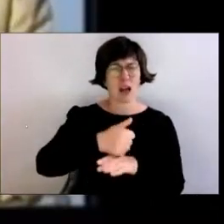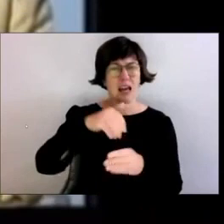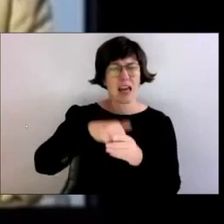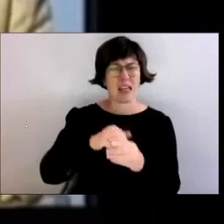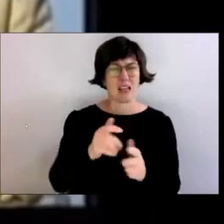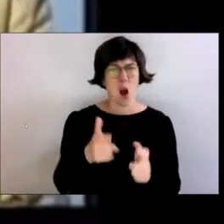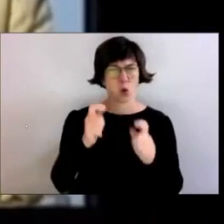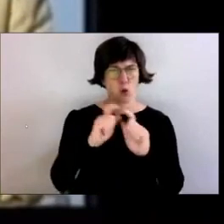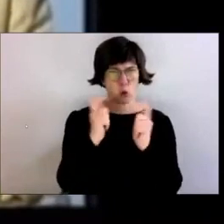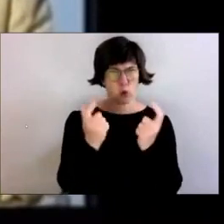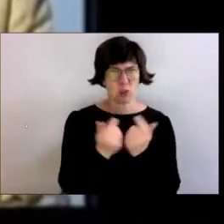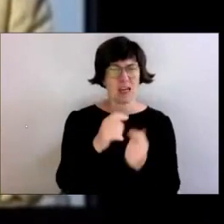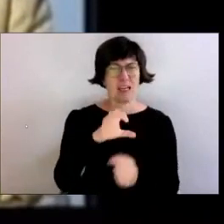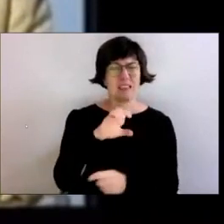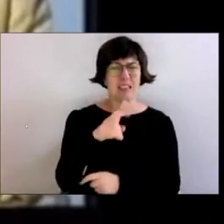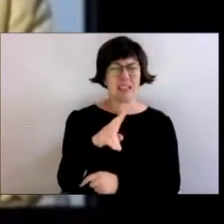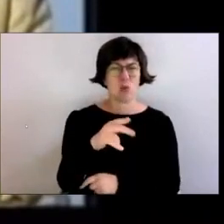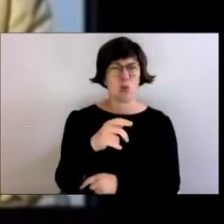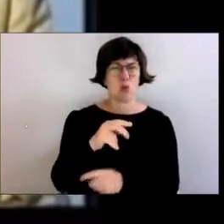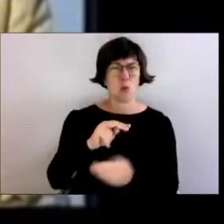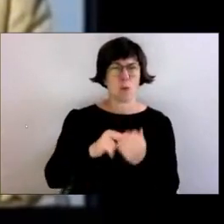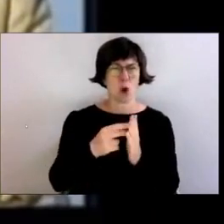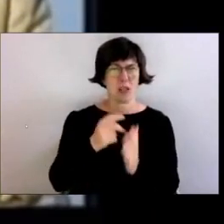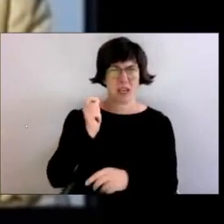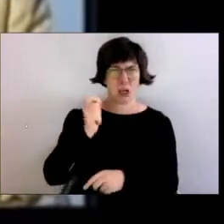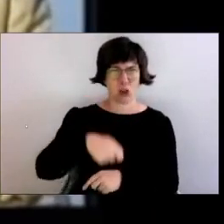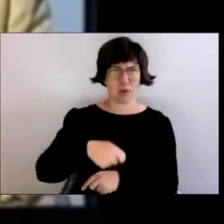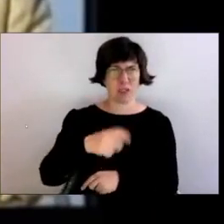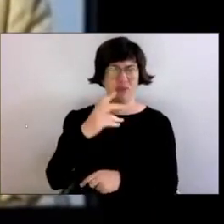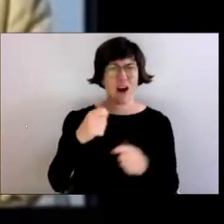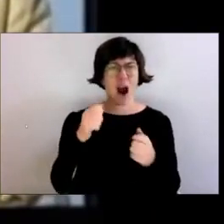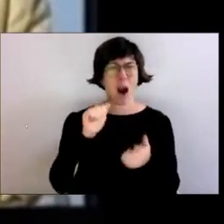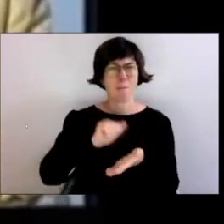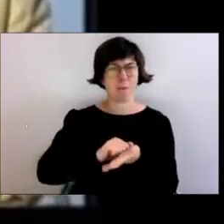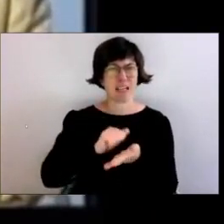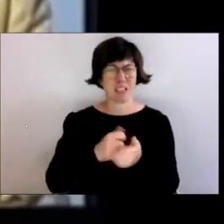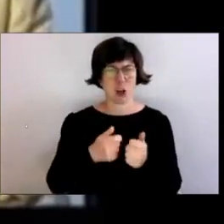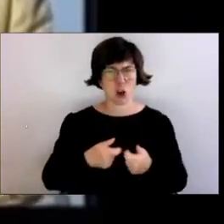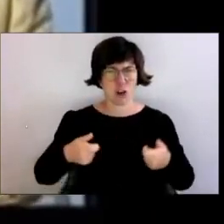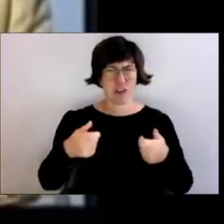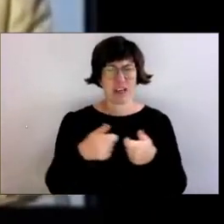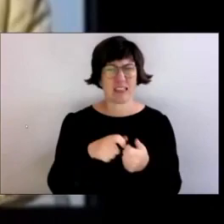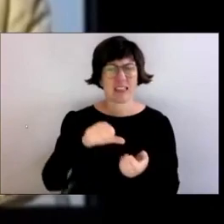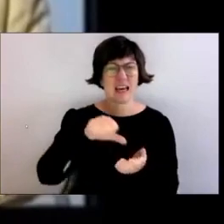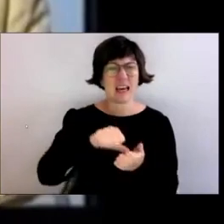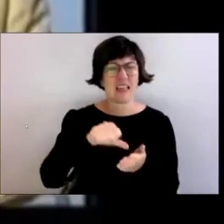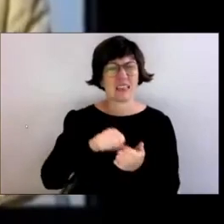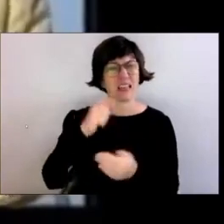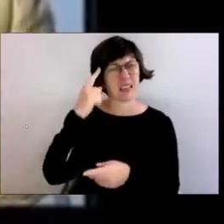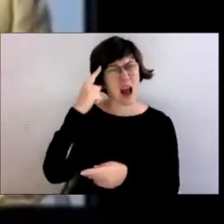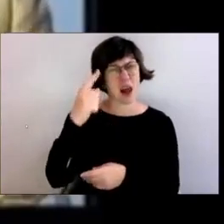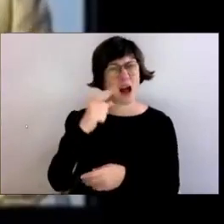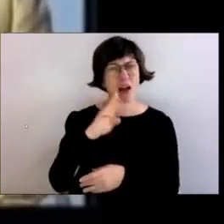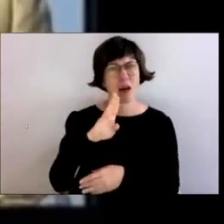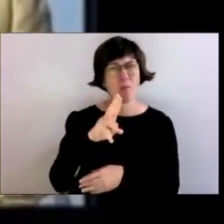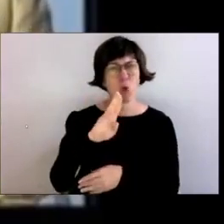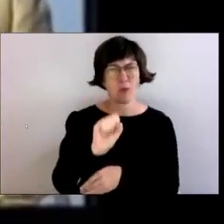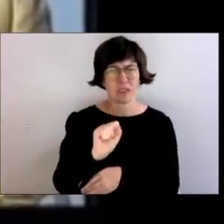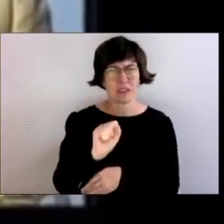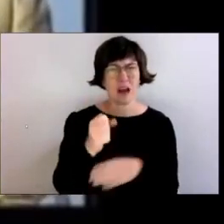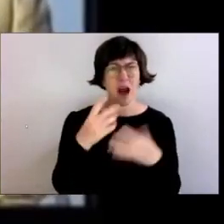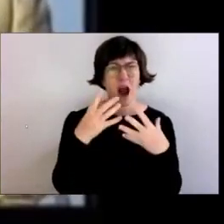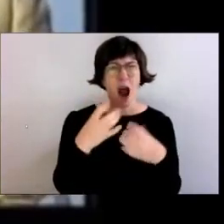der Bürgerschaft, der CDU-Politiker Schmidt, sagt auf einer Pressekonferenz dem Zentralratsvorsitzenden Bubis, seine Heimat